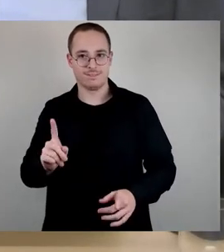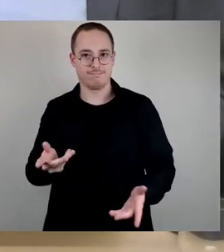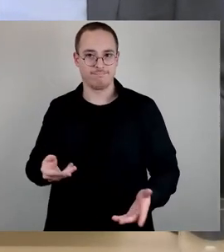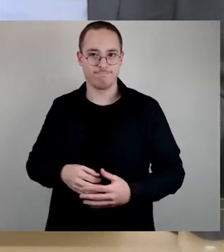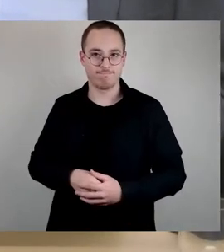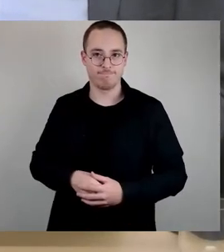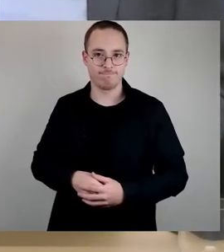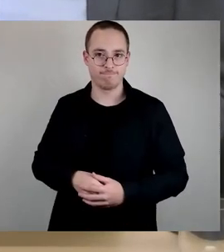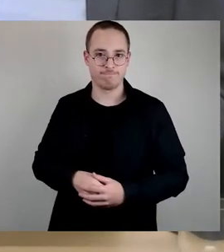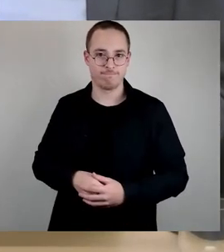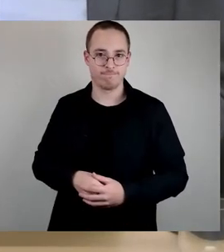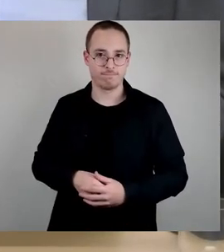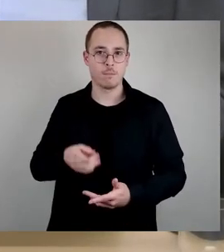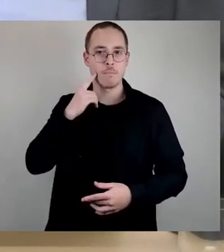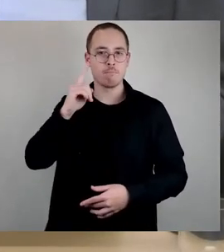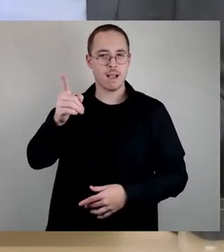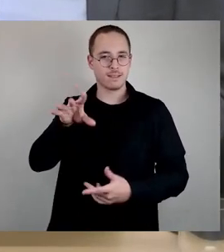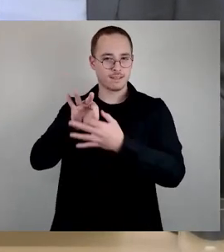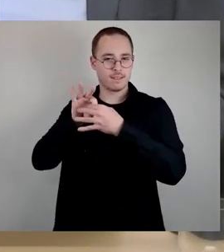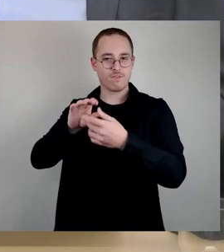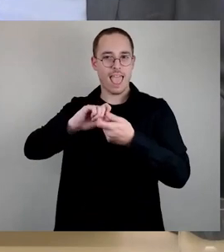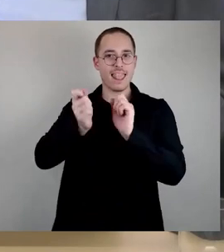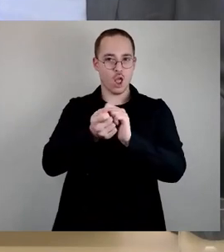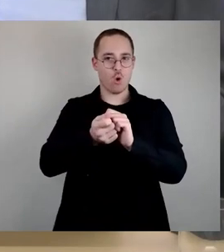Also, die Botschaft war auf die Änderungsanträge, punktweise Abstimmung.